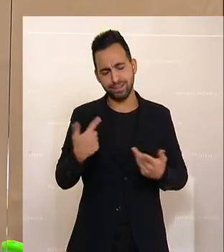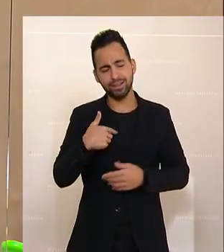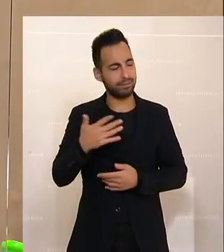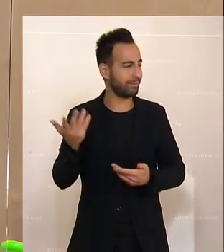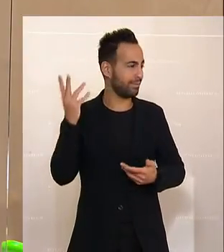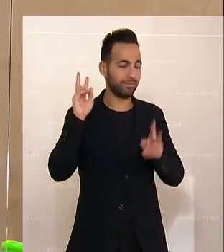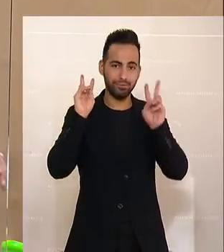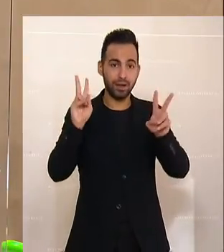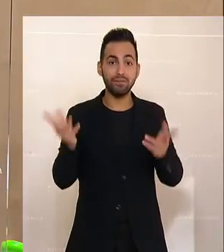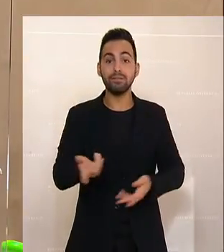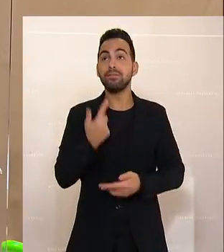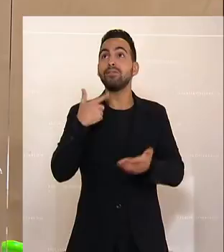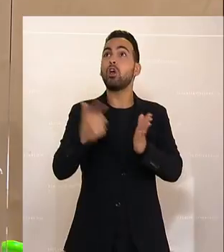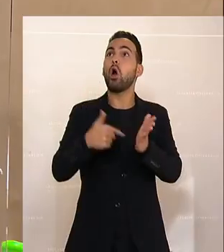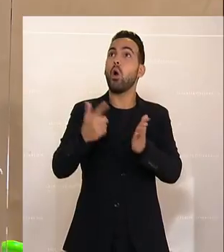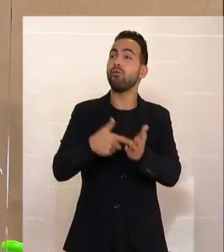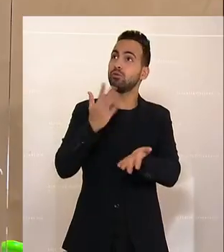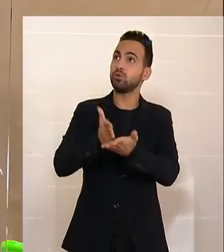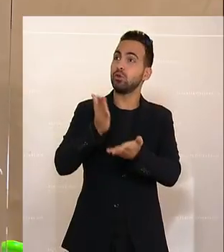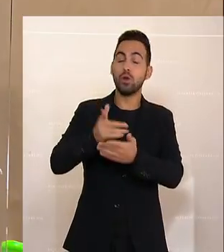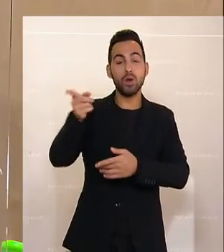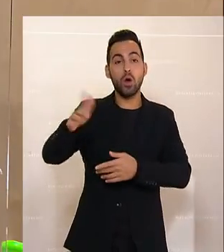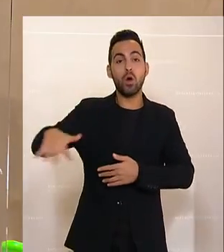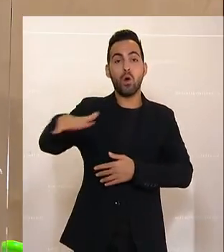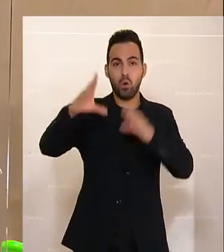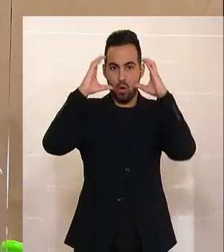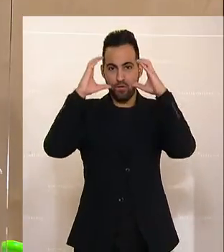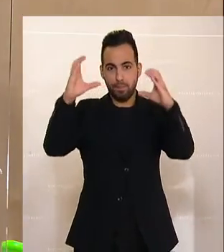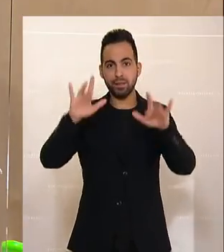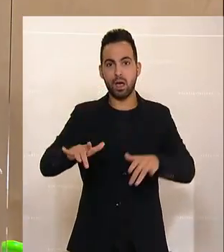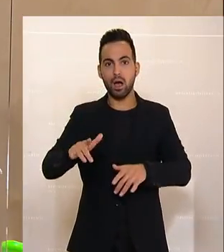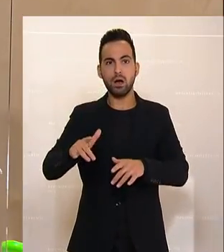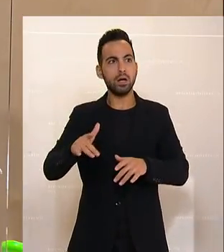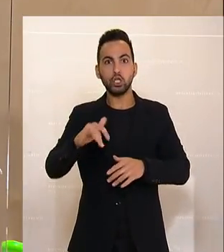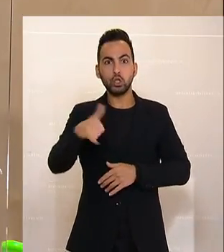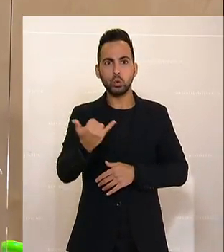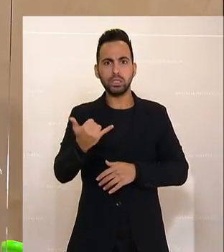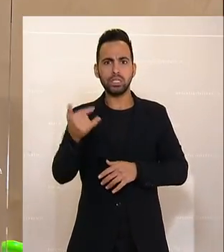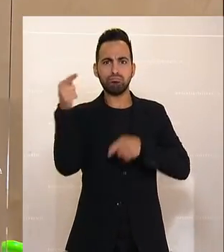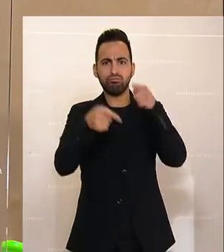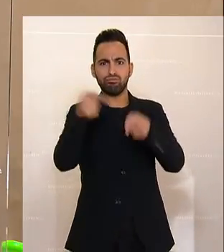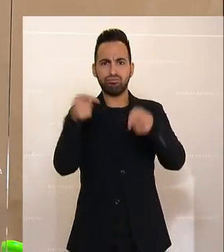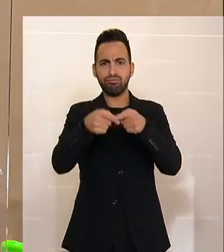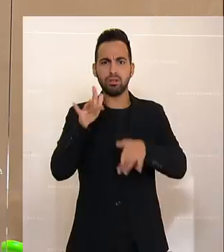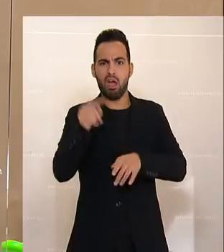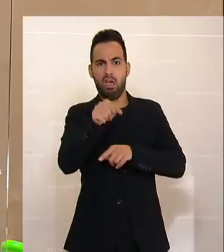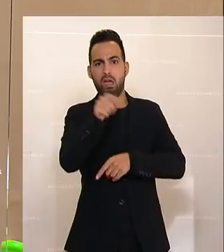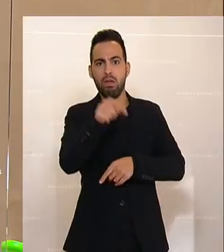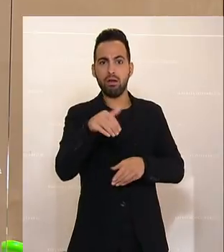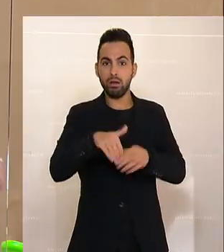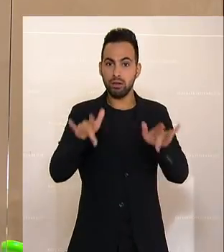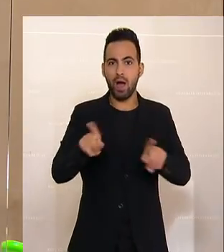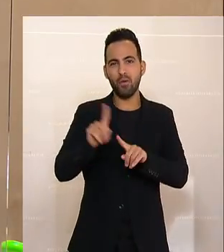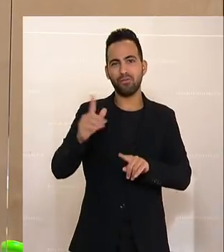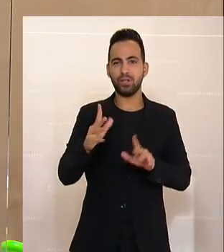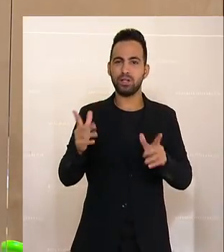gar nicht mehr, zum wievielten Mal von der ÖVP auf die Justiz eingeschlagen und der Anschein